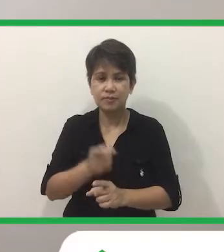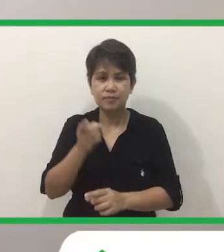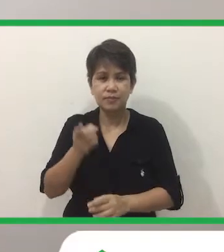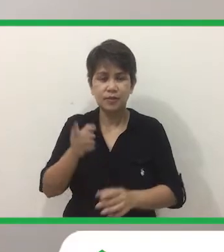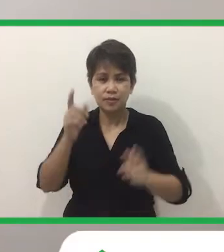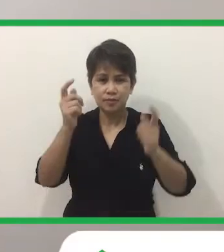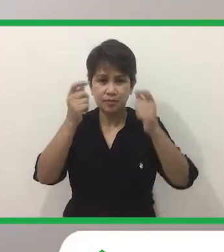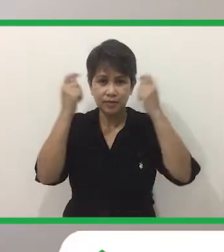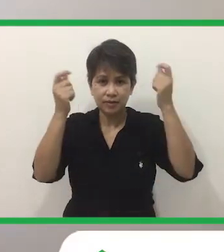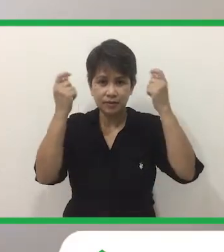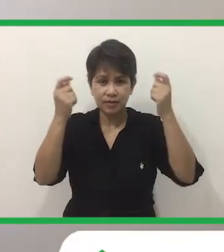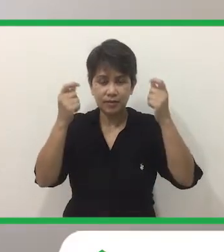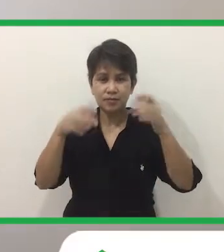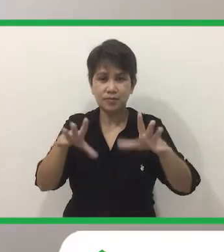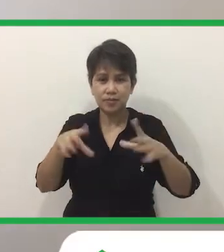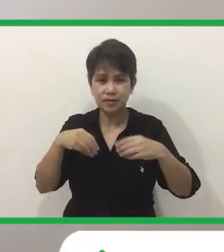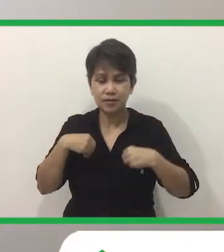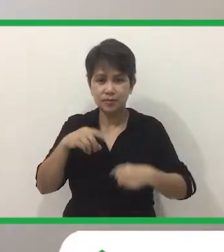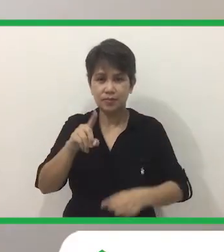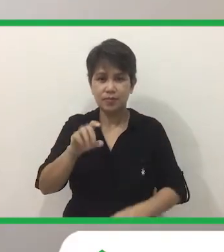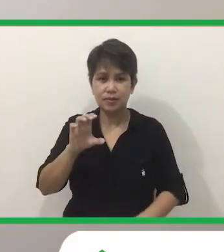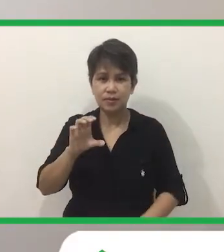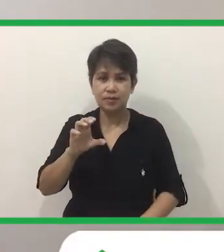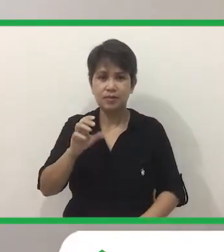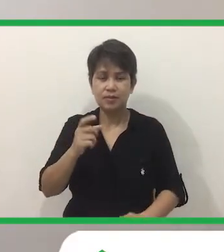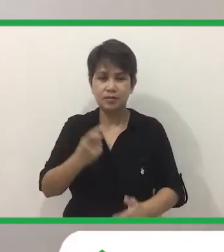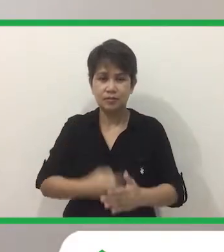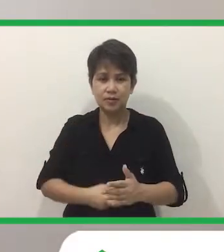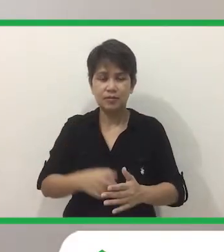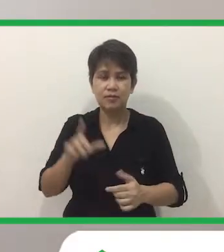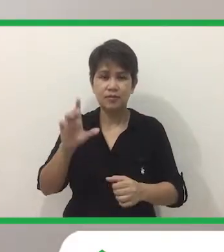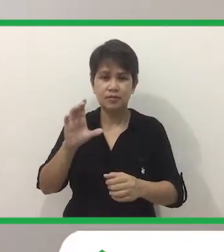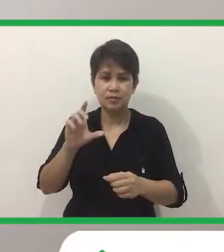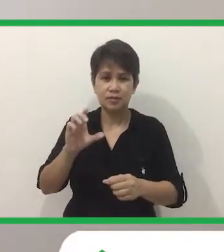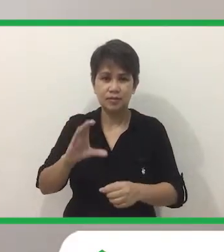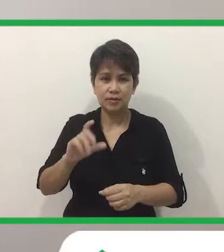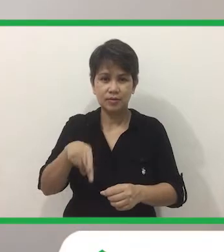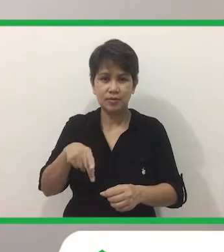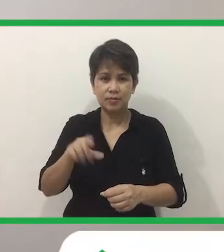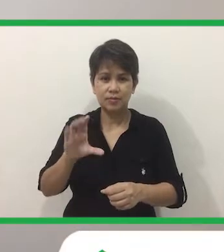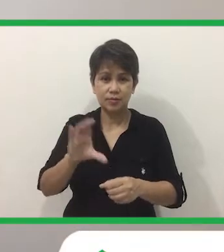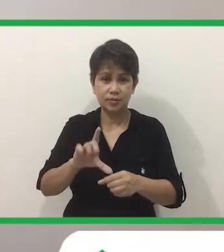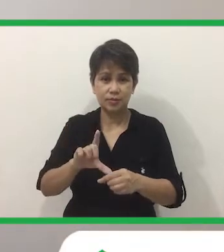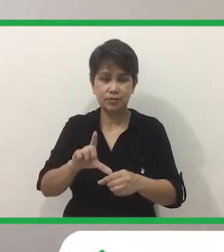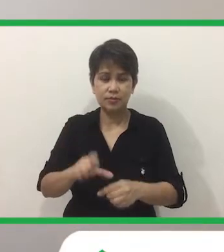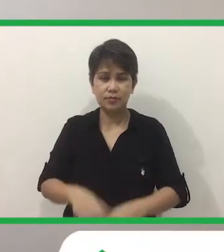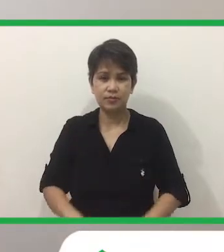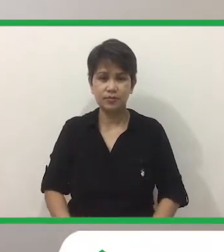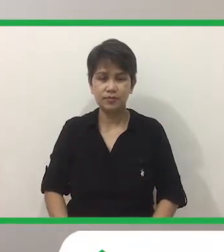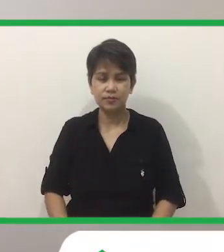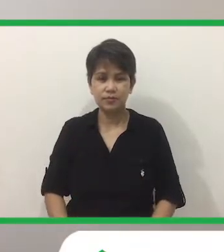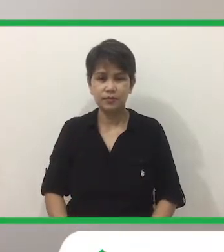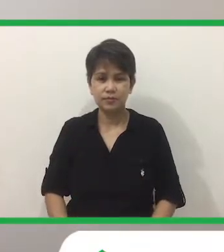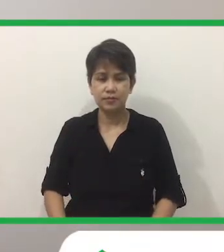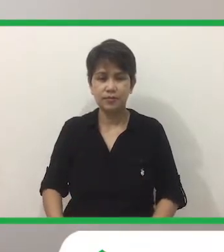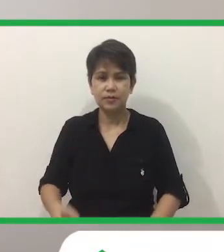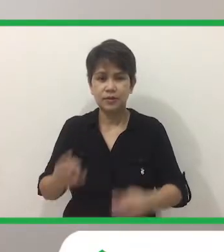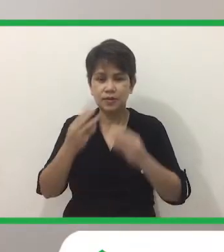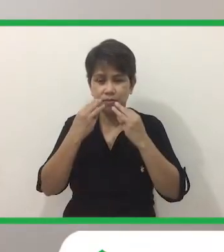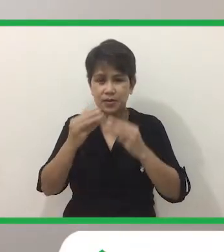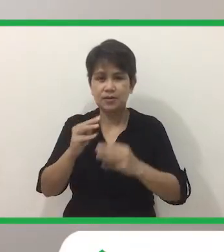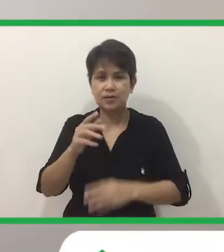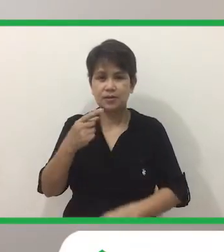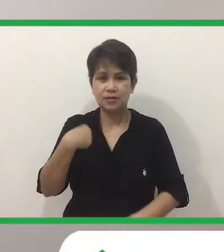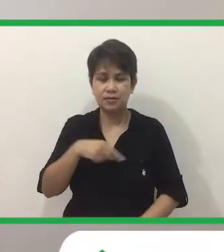100 pesos na load. At imi-message namin kayo after ng kwentuhang ito at para